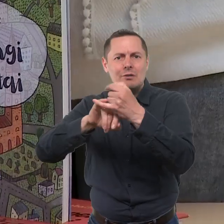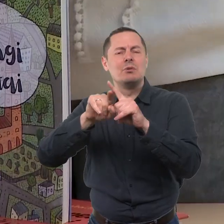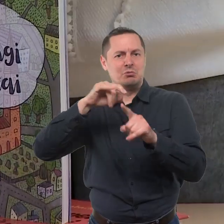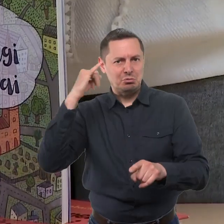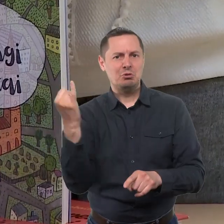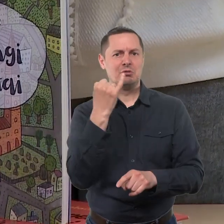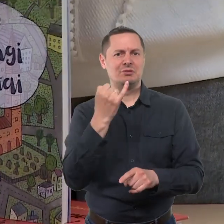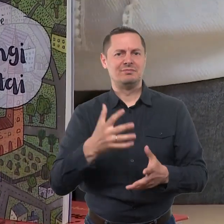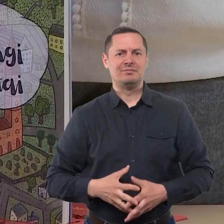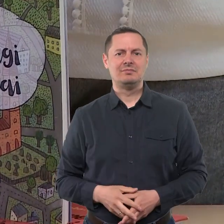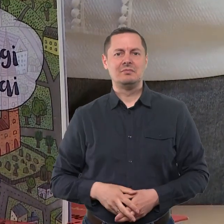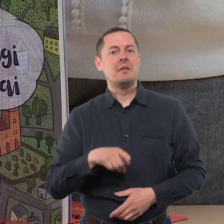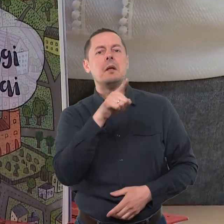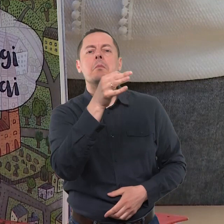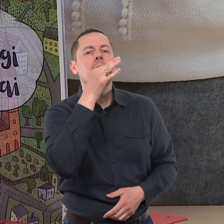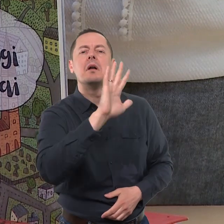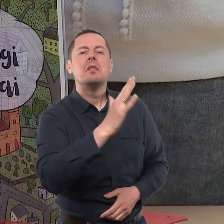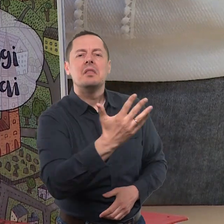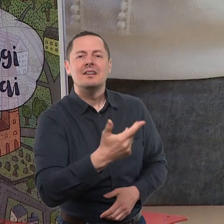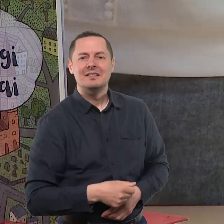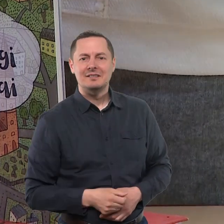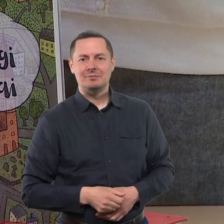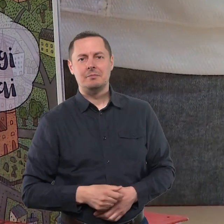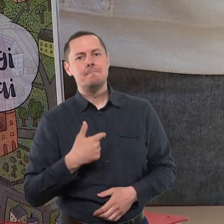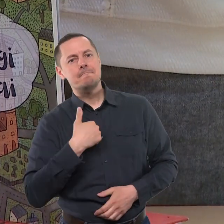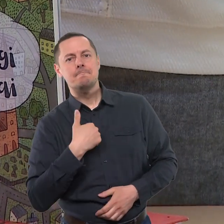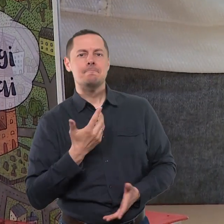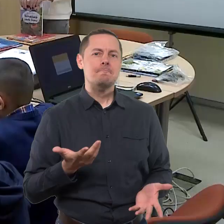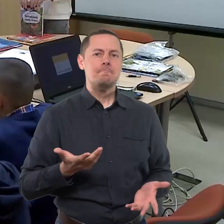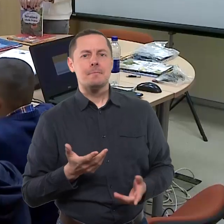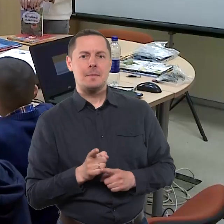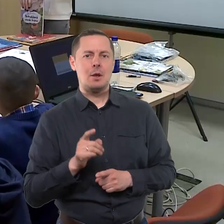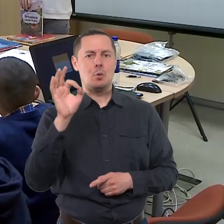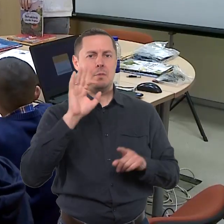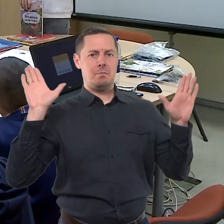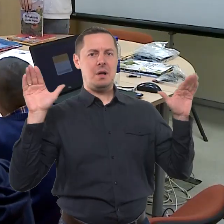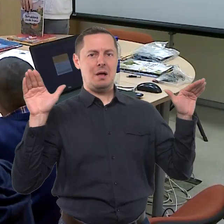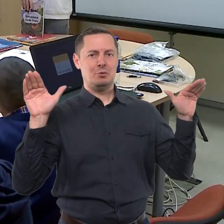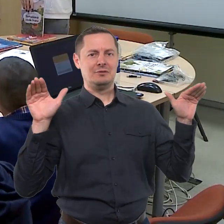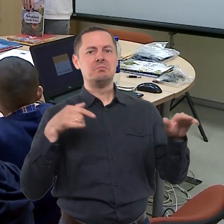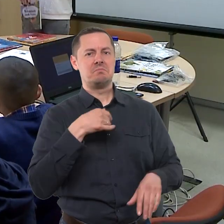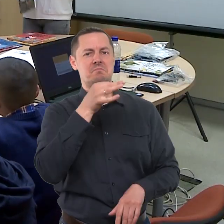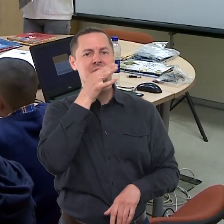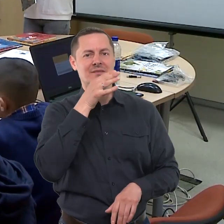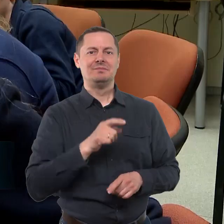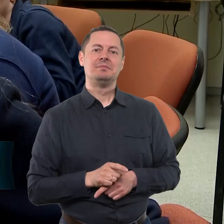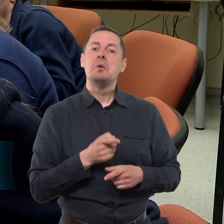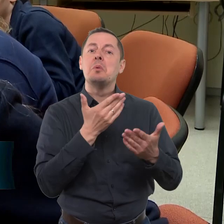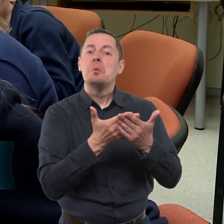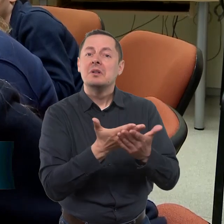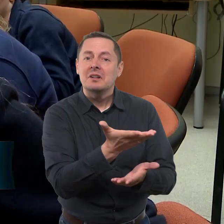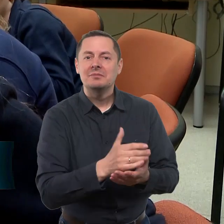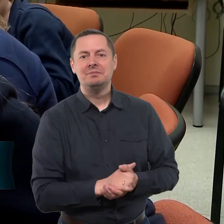Kas tau labiausiai patiko iš rašytojas pasakų? Apie tą balandį. Kodėl būtentą istoriją?